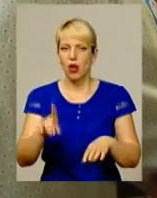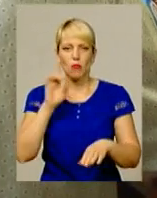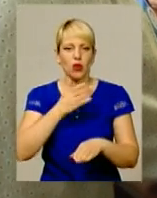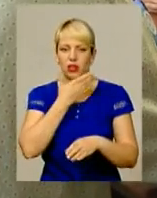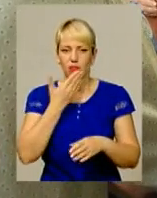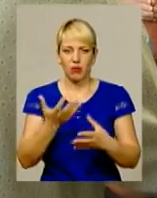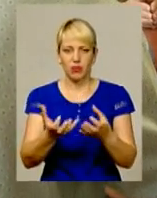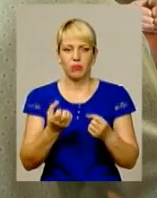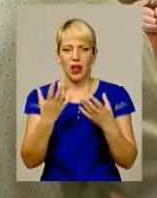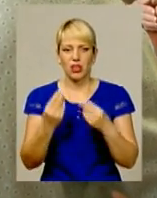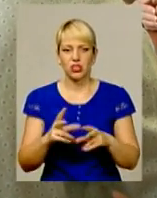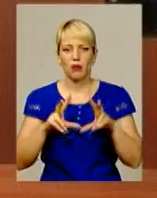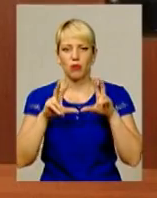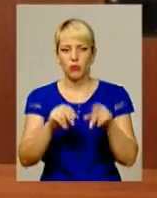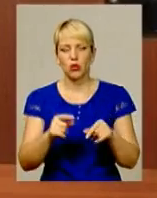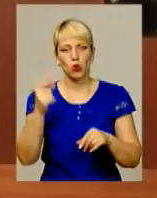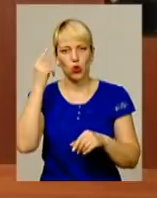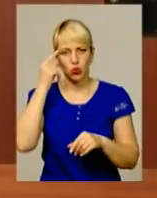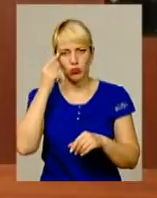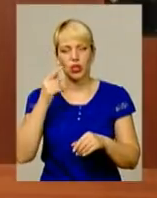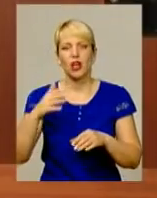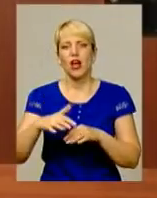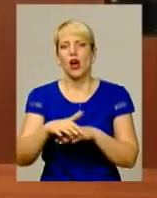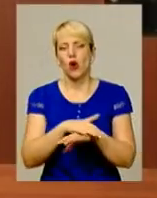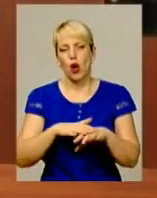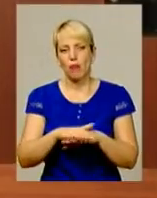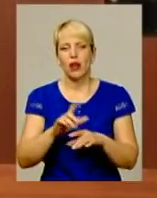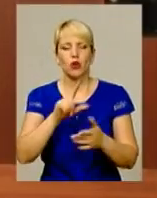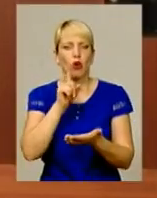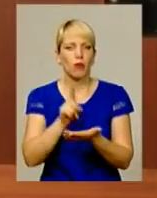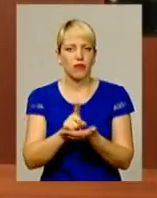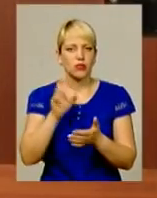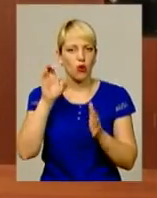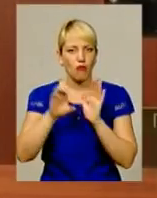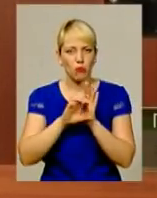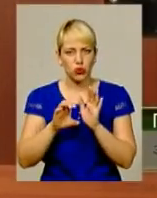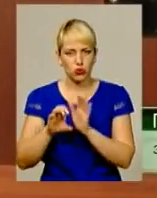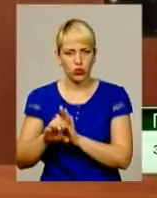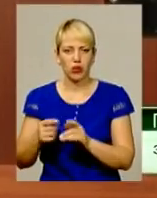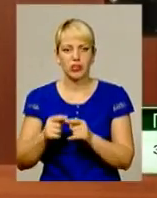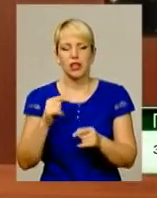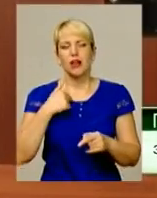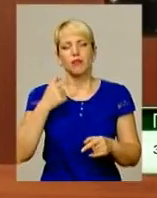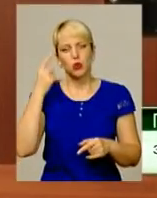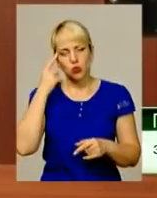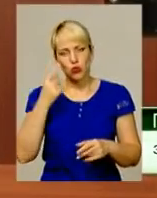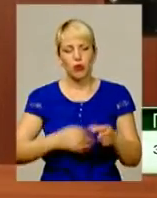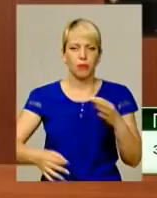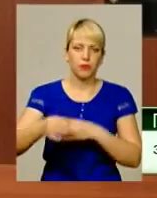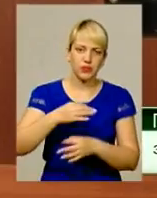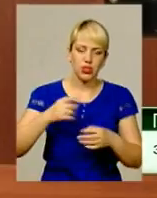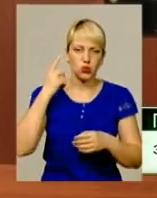А ще, пообіцяла, додумки громади обов'язково прислухаються. Ми ще думаємо, міркуємо, слухаємо громадськість і